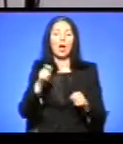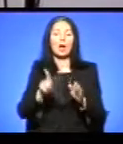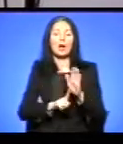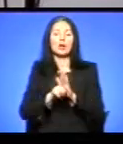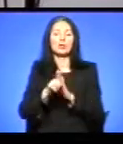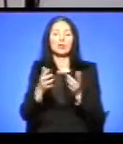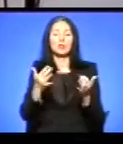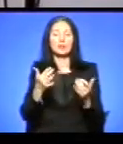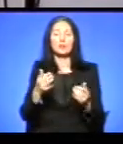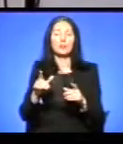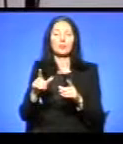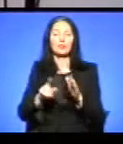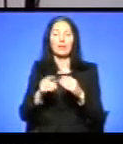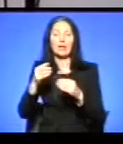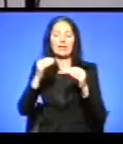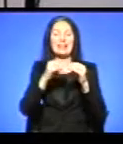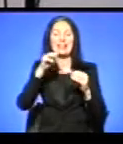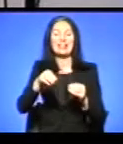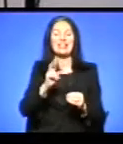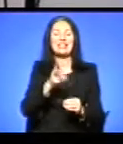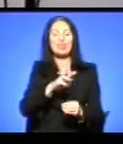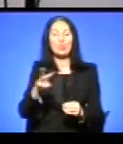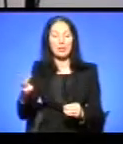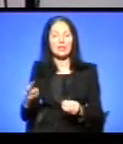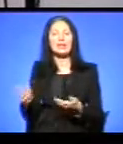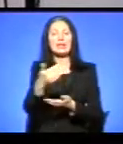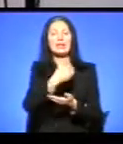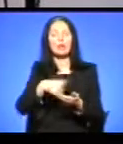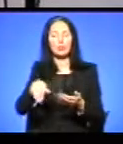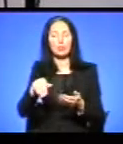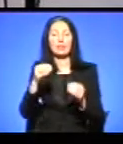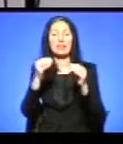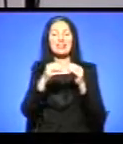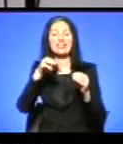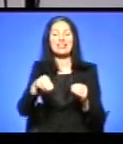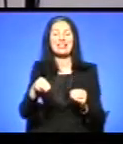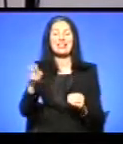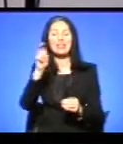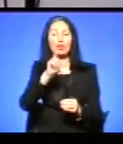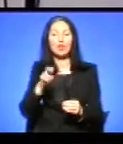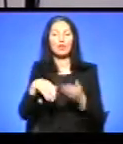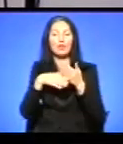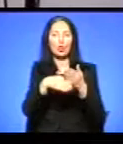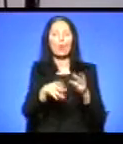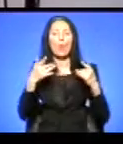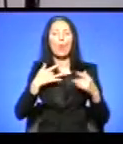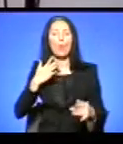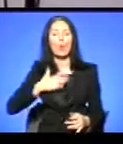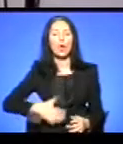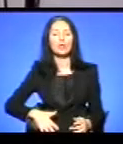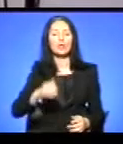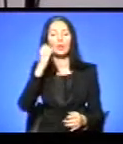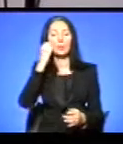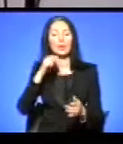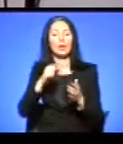подолавши 10 тисяч кілометрів. Вони зібрали 10 тисяч доларів на допомогу пораненим ветеранам АТО. 8 вересня о 16